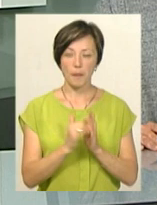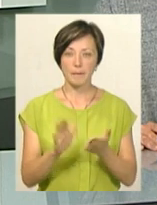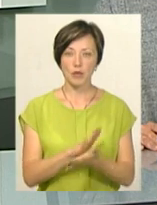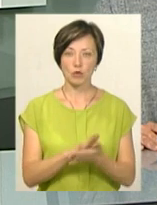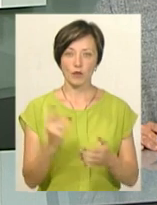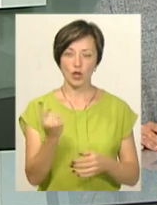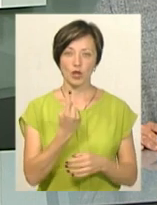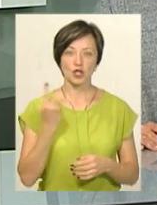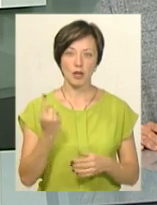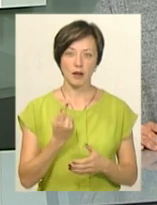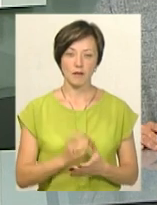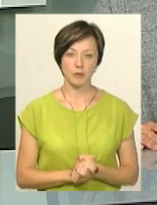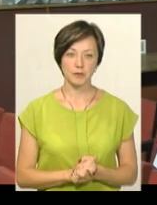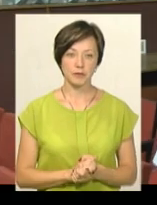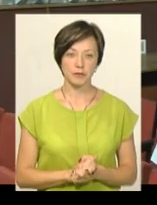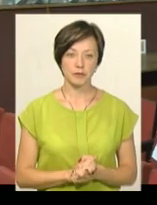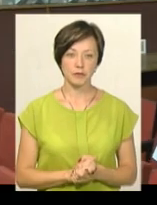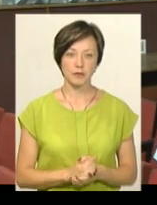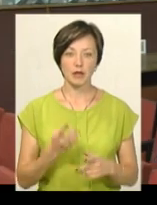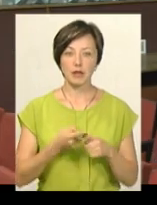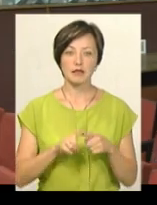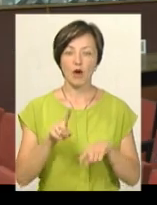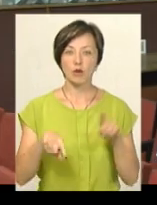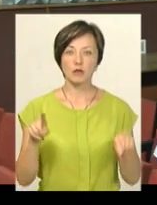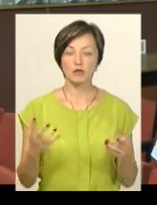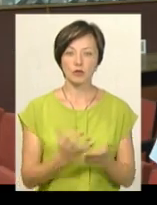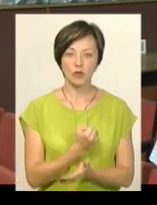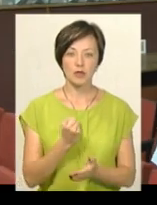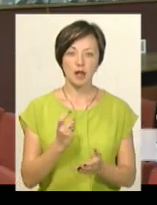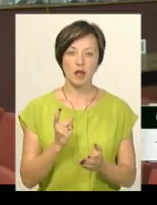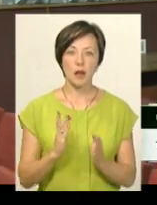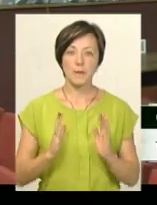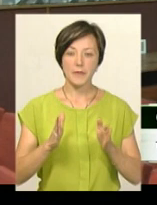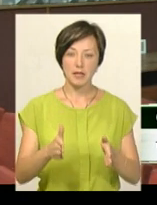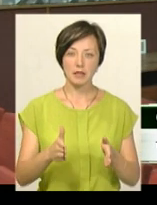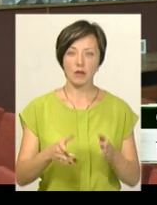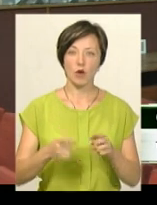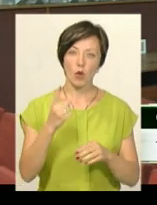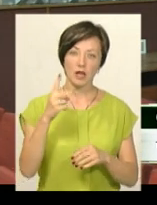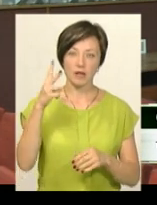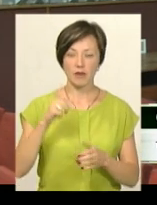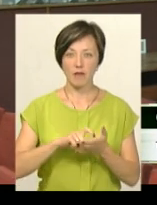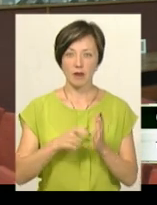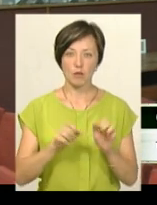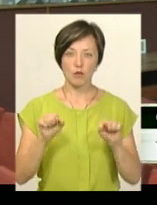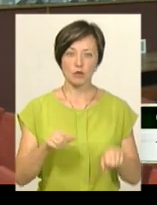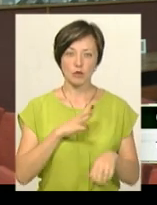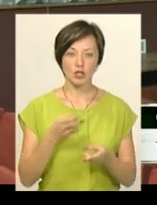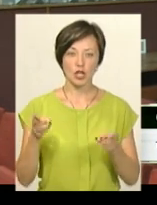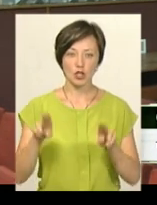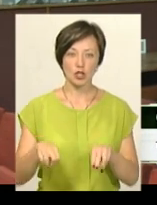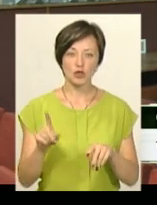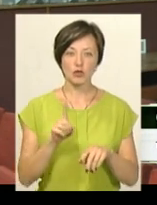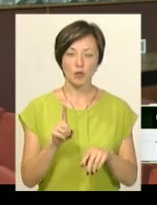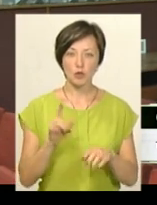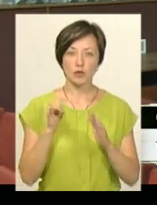безкоштовних лічильників. Це одиниці. Виходить, на під'їзд, на стояк, одна-дві квартири можуть бути, де залишилося. А що